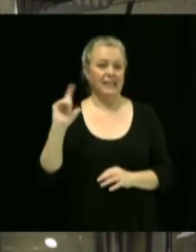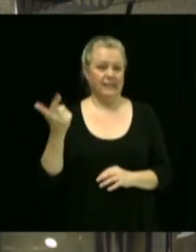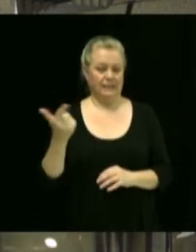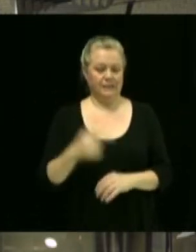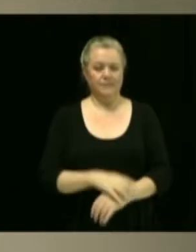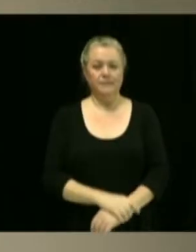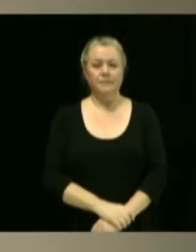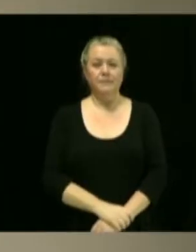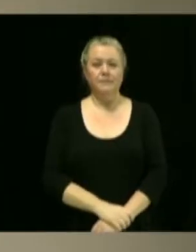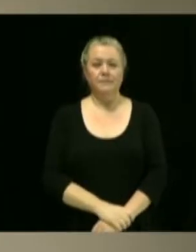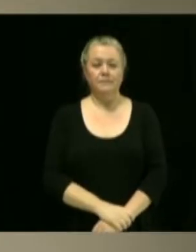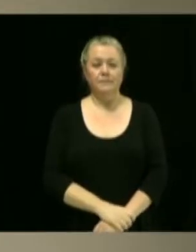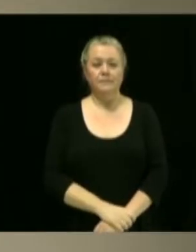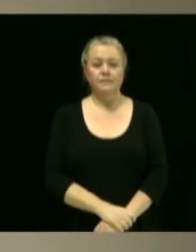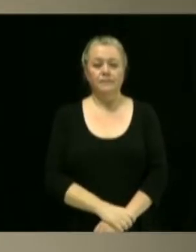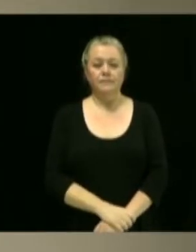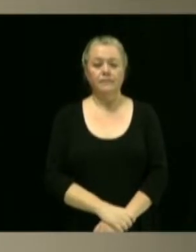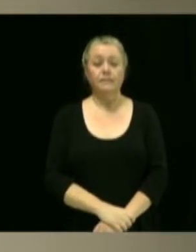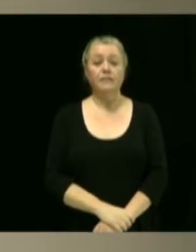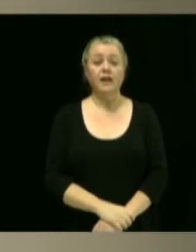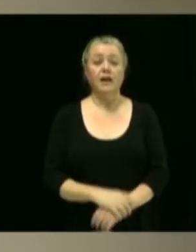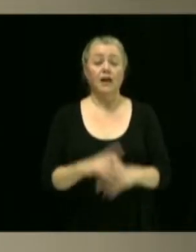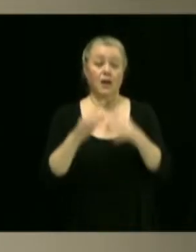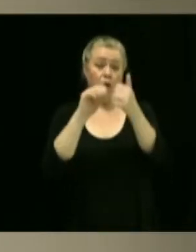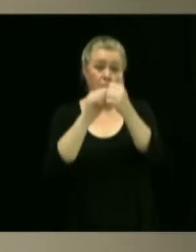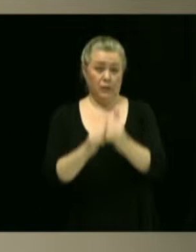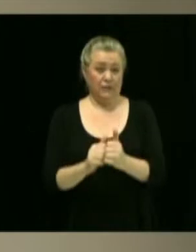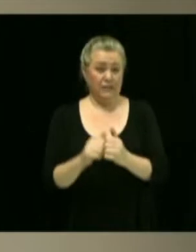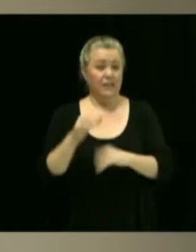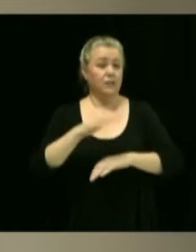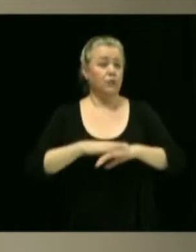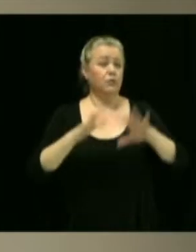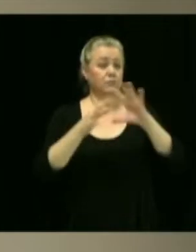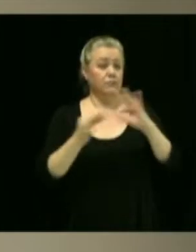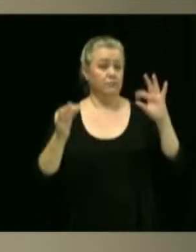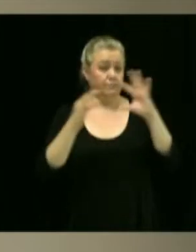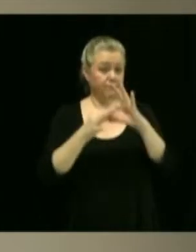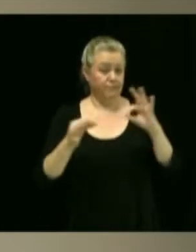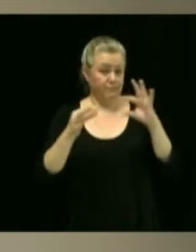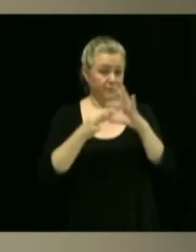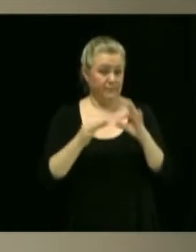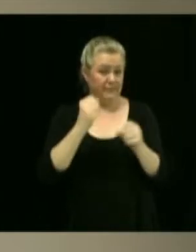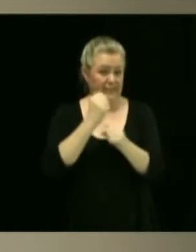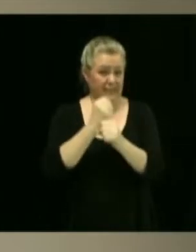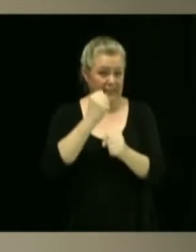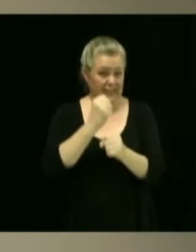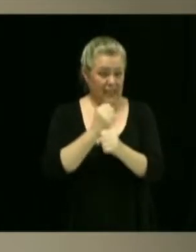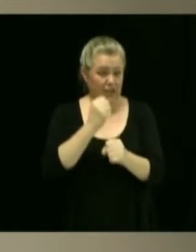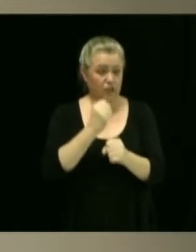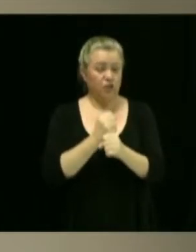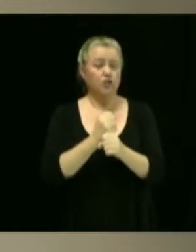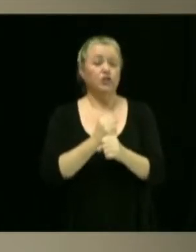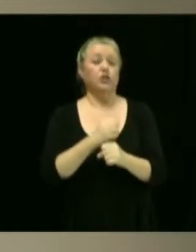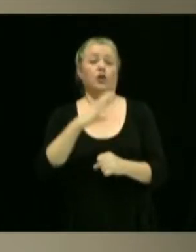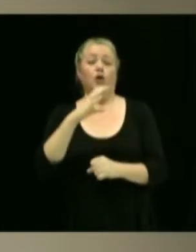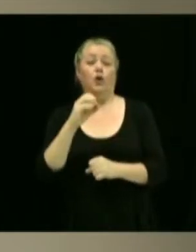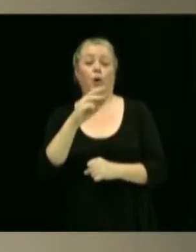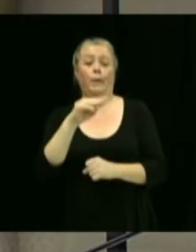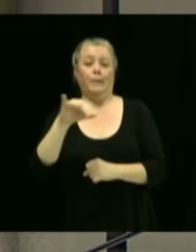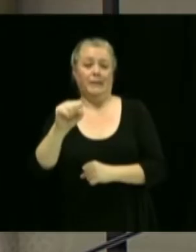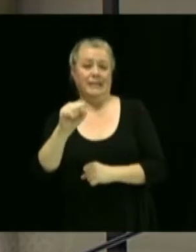Yannick seconde. Modification à être apportée à la description de tâche du poste commissaire compte payable au sein du service des finances.